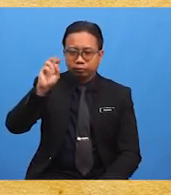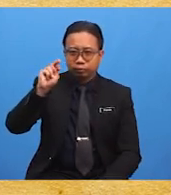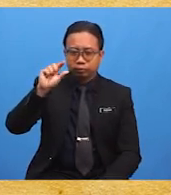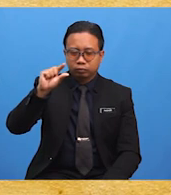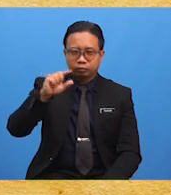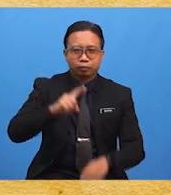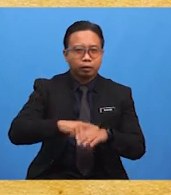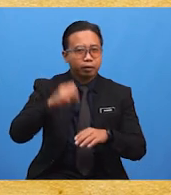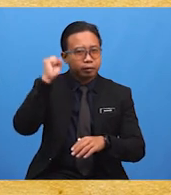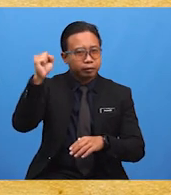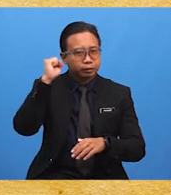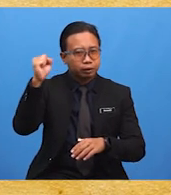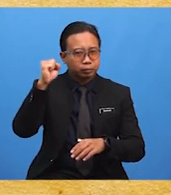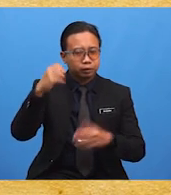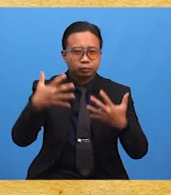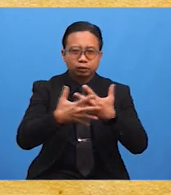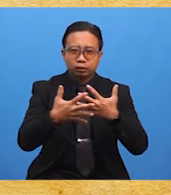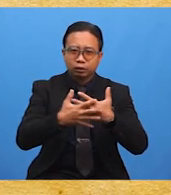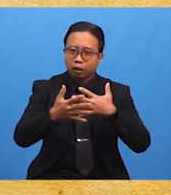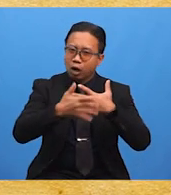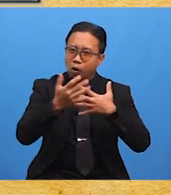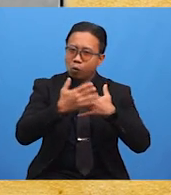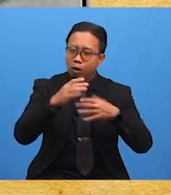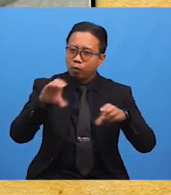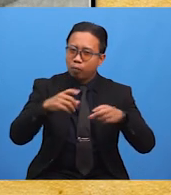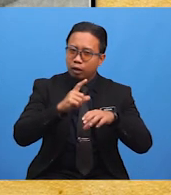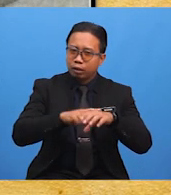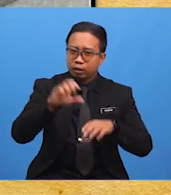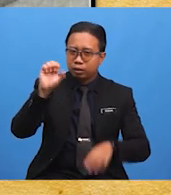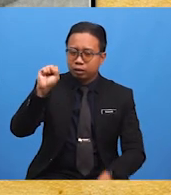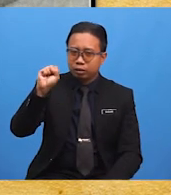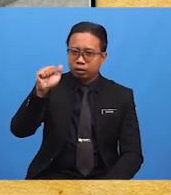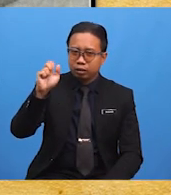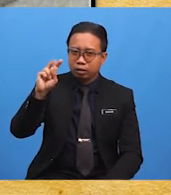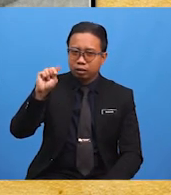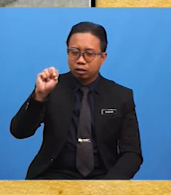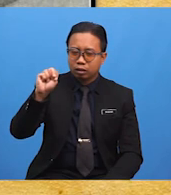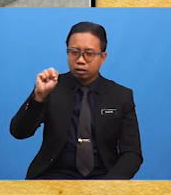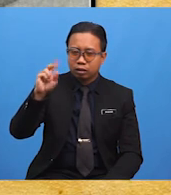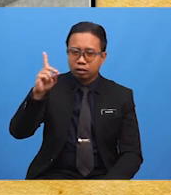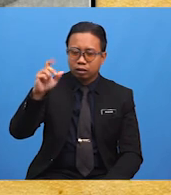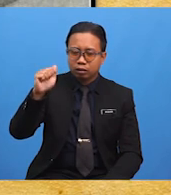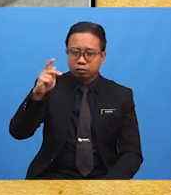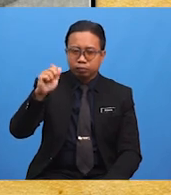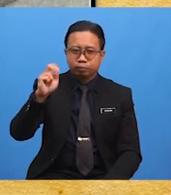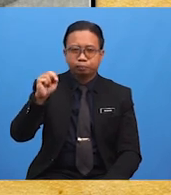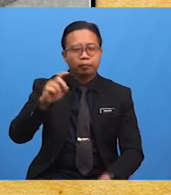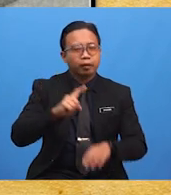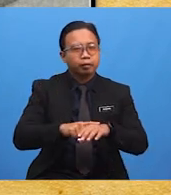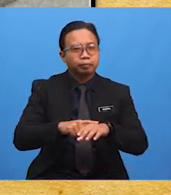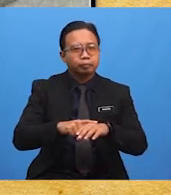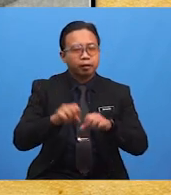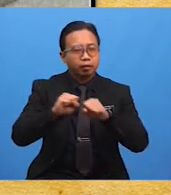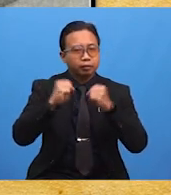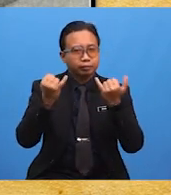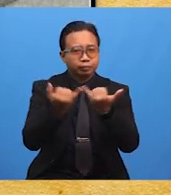Di Sabah pula, penjara terawal dibina disandarkan di bawah pentadbiran syarikat Borneo